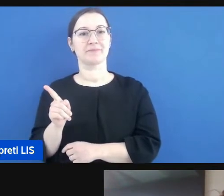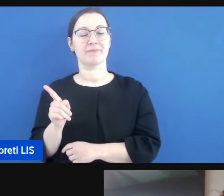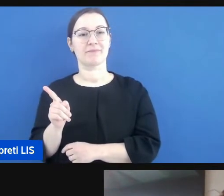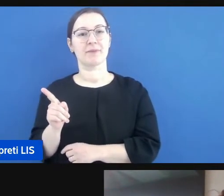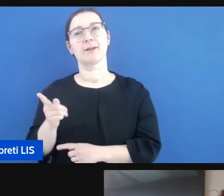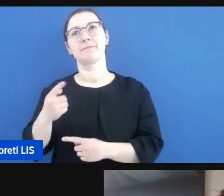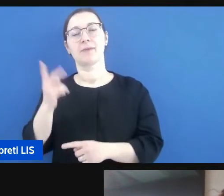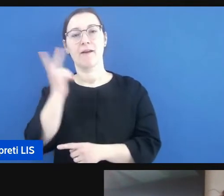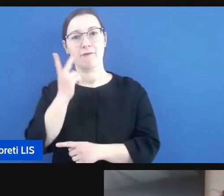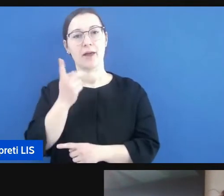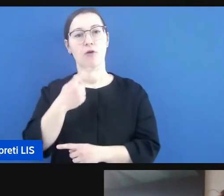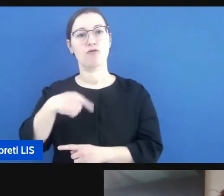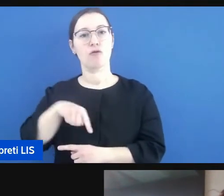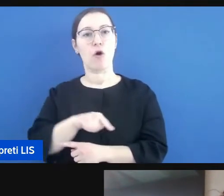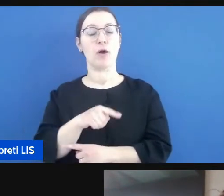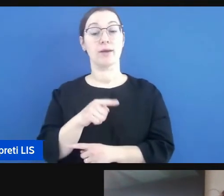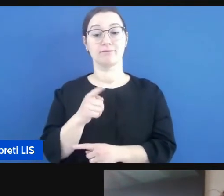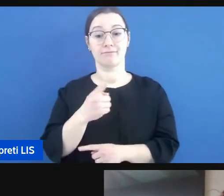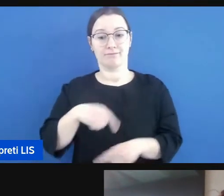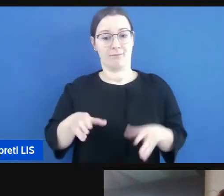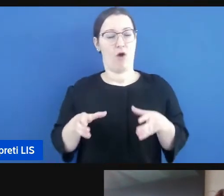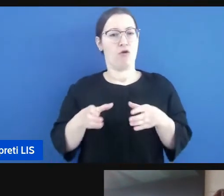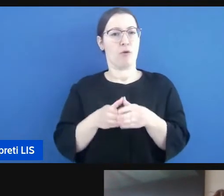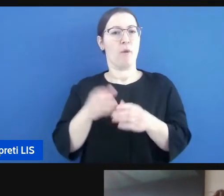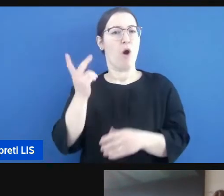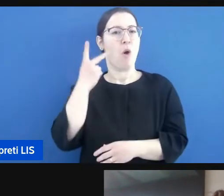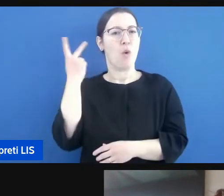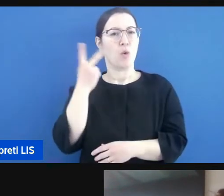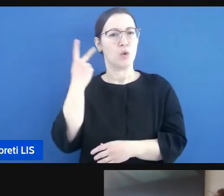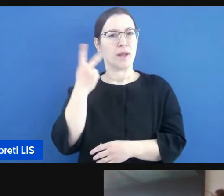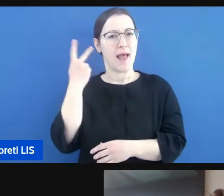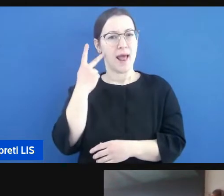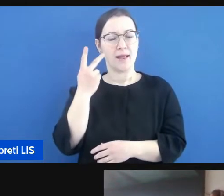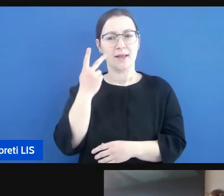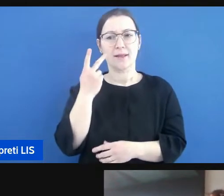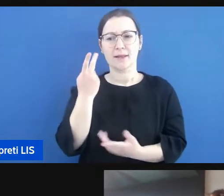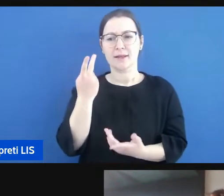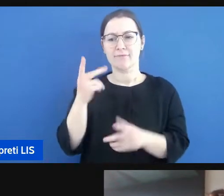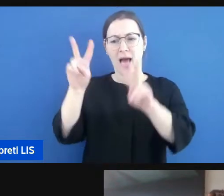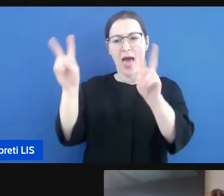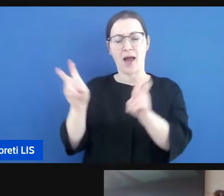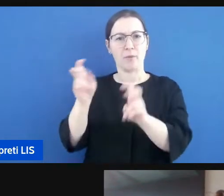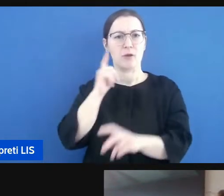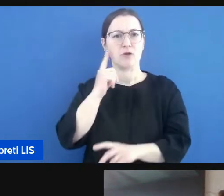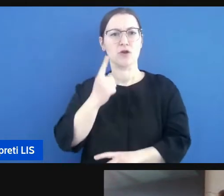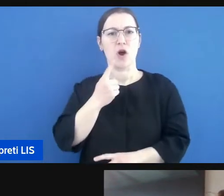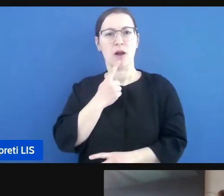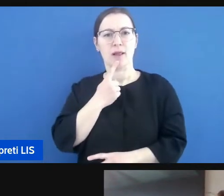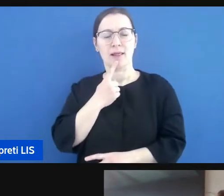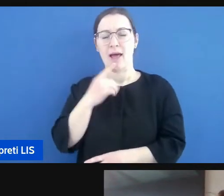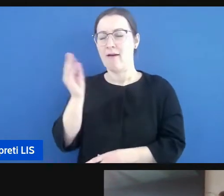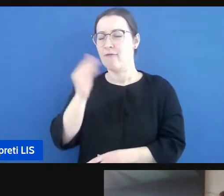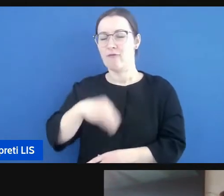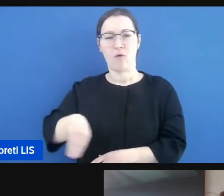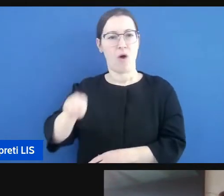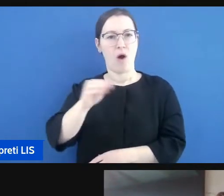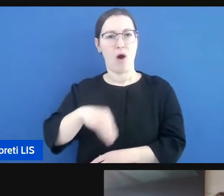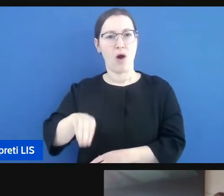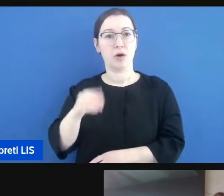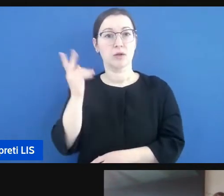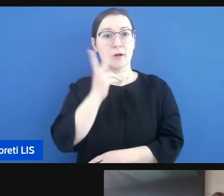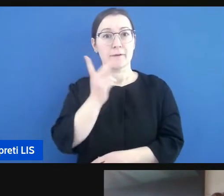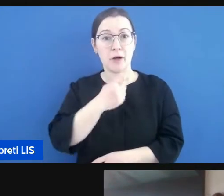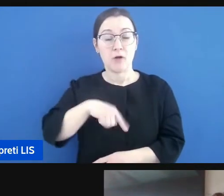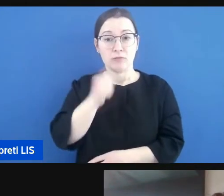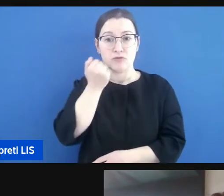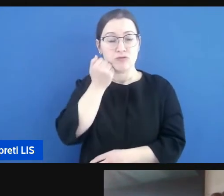sordità non sappiamo assolutamente nulla soprattutto quando da genitore udente ti trovi un